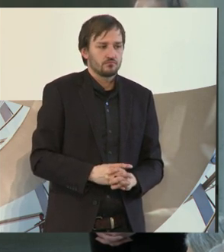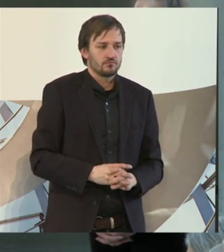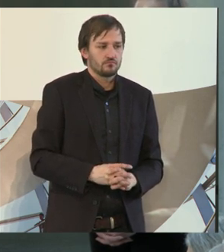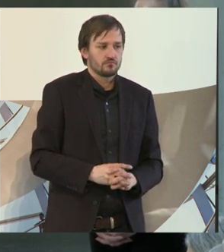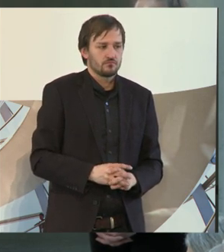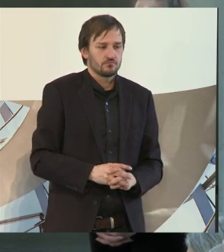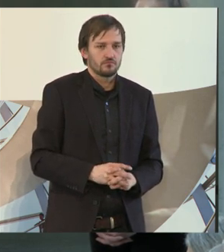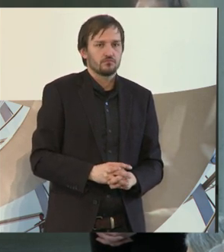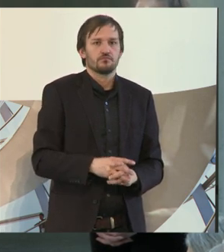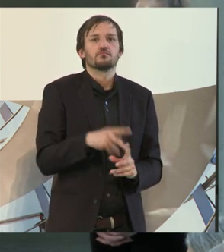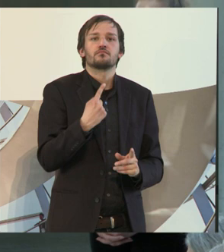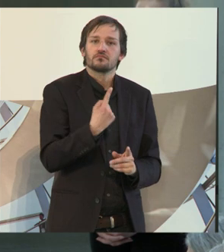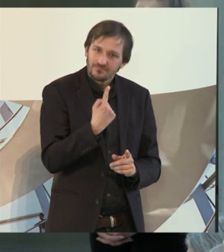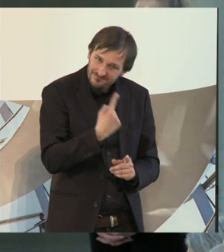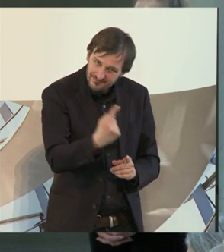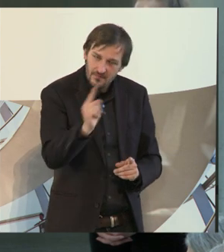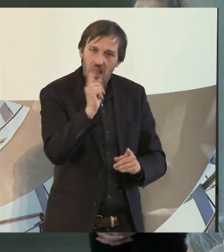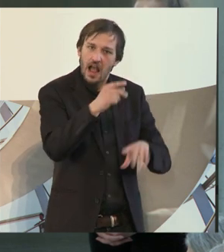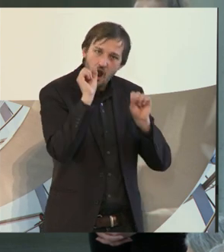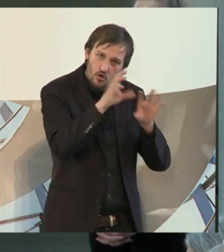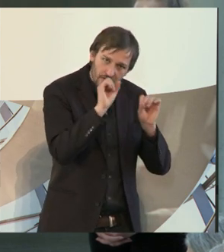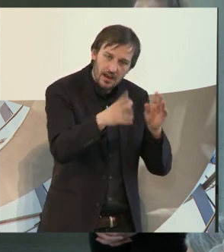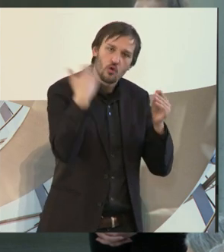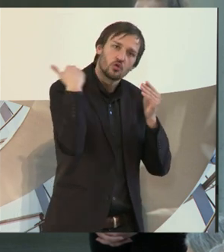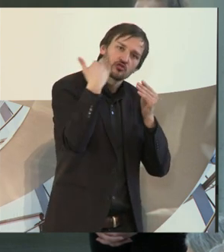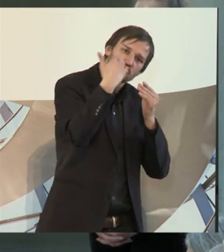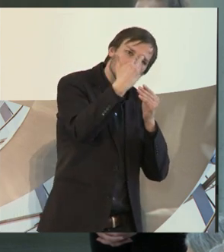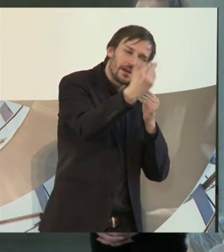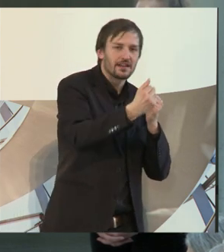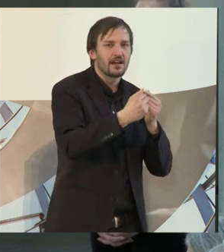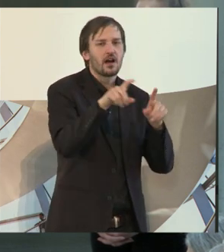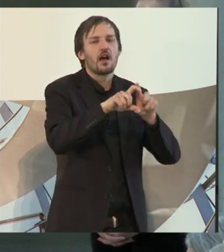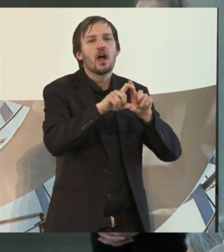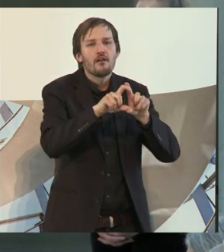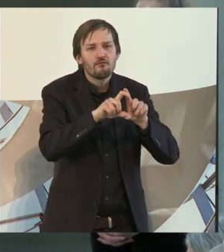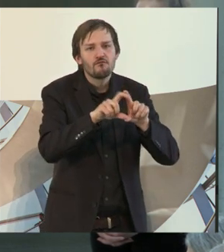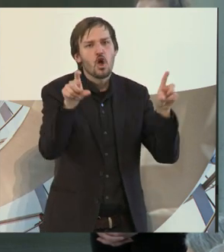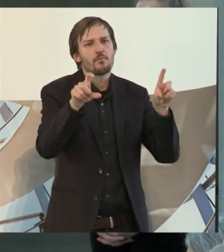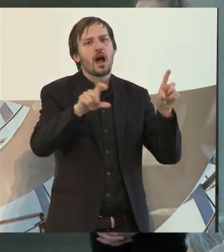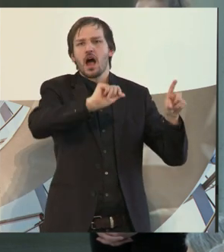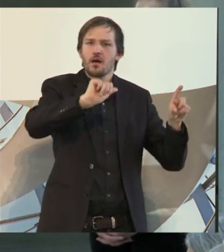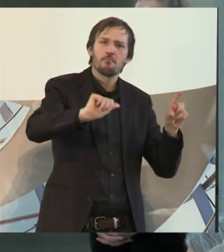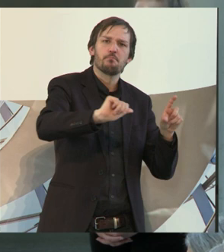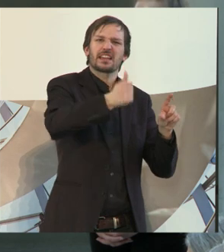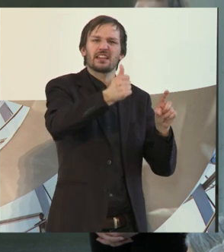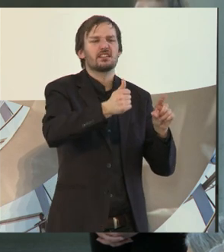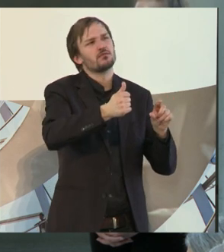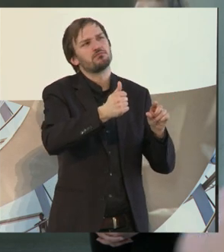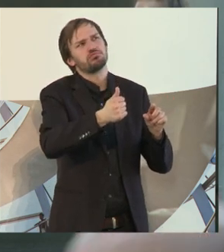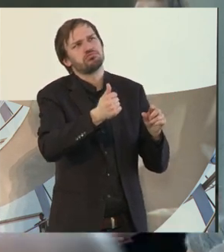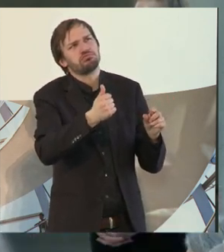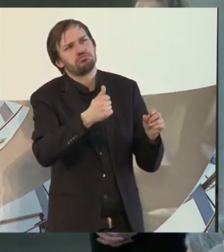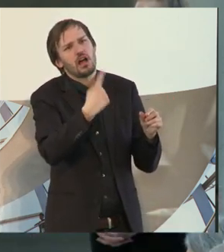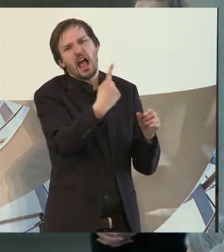und die haben dann eben auch Aufklärung betrieben und später in den Firmen fing das dann mit ein, zwei Gehörlosen